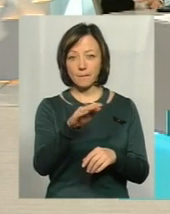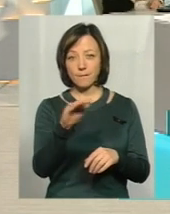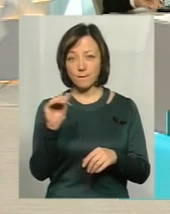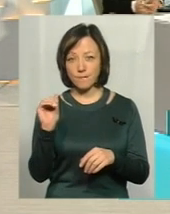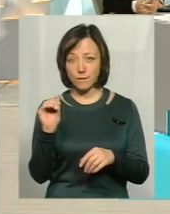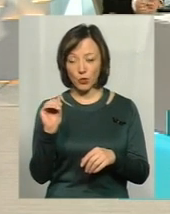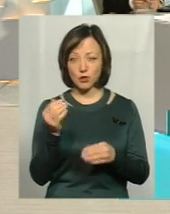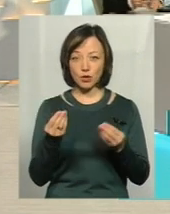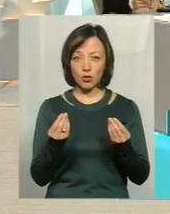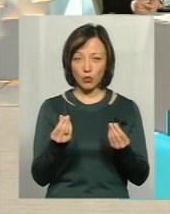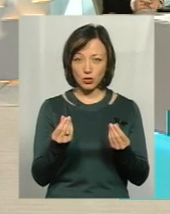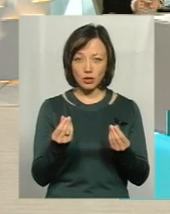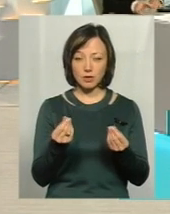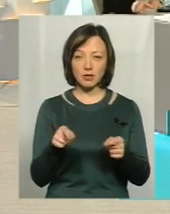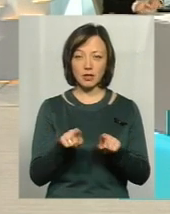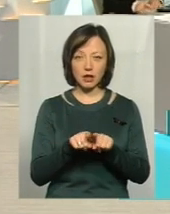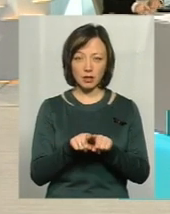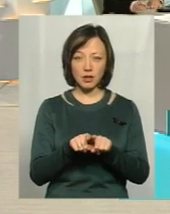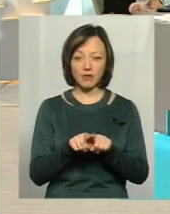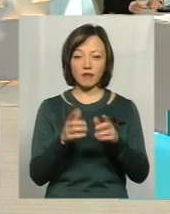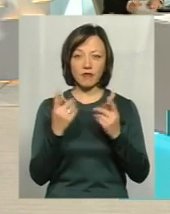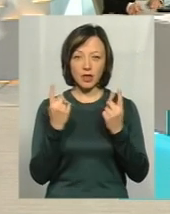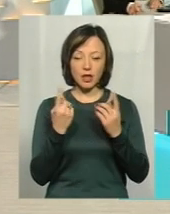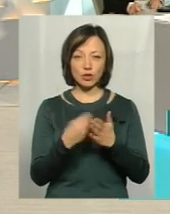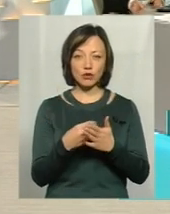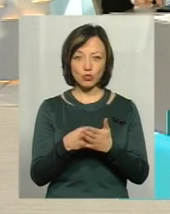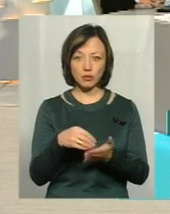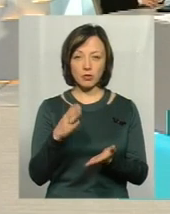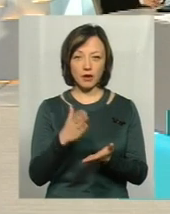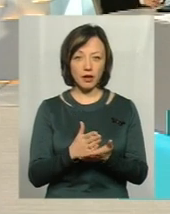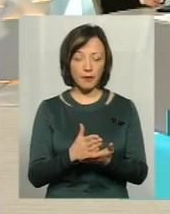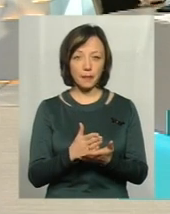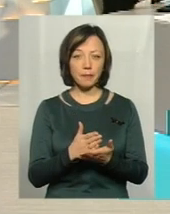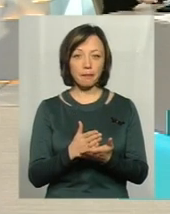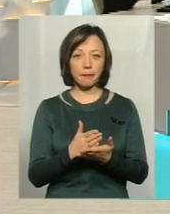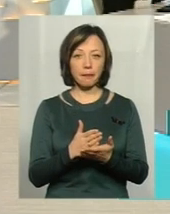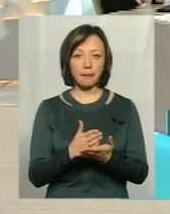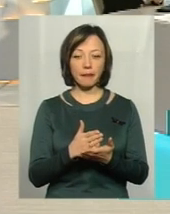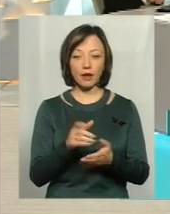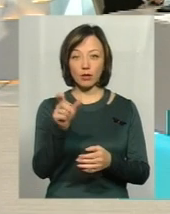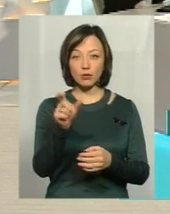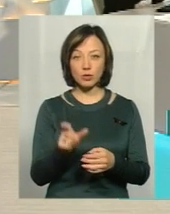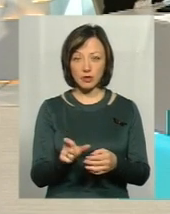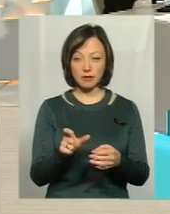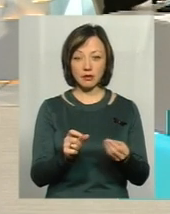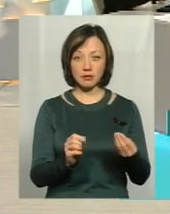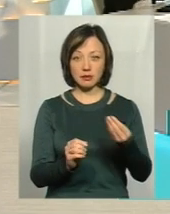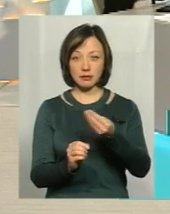кошти, такі доволі великі суми фігурують, і та людина, який